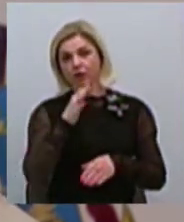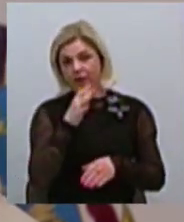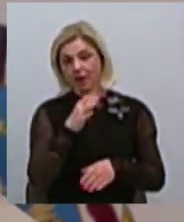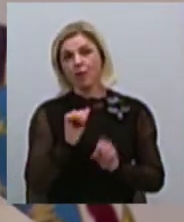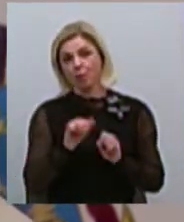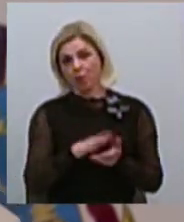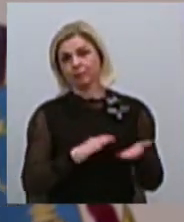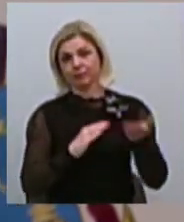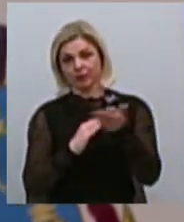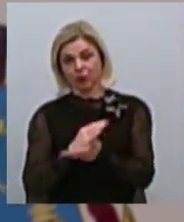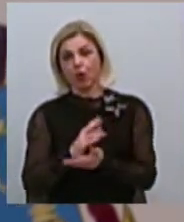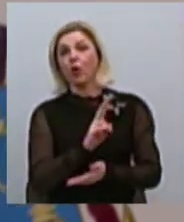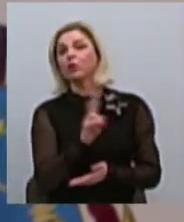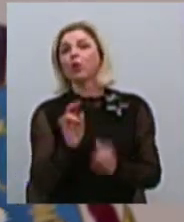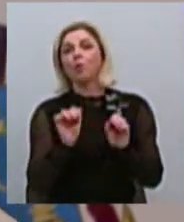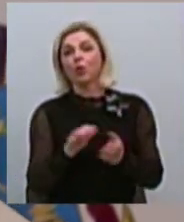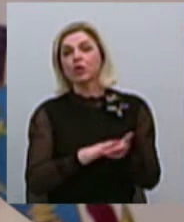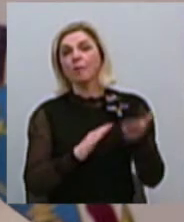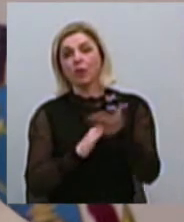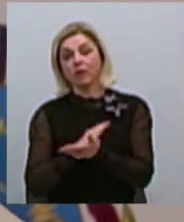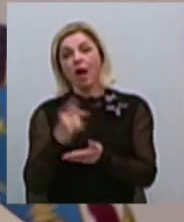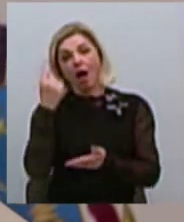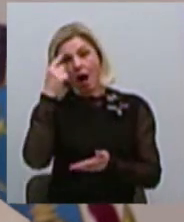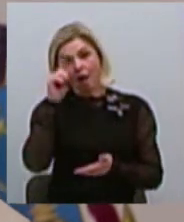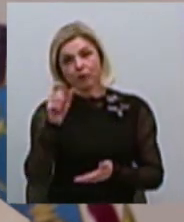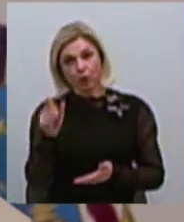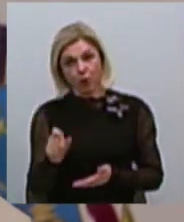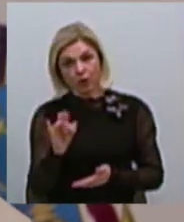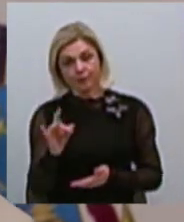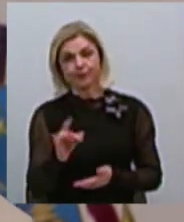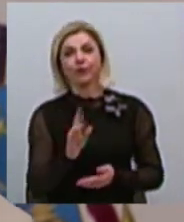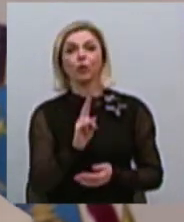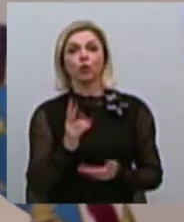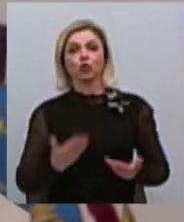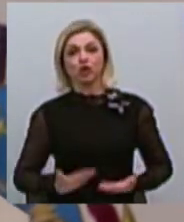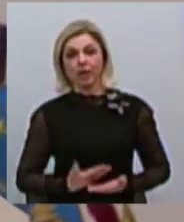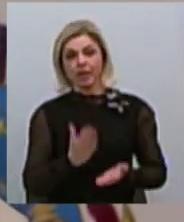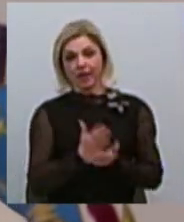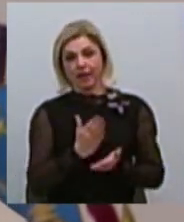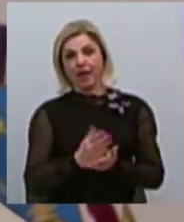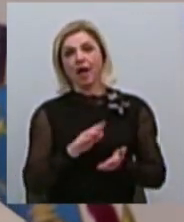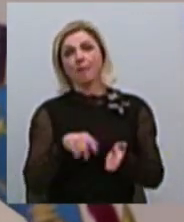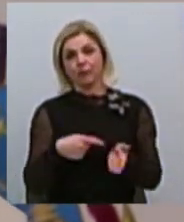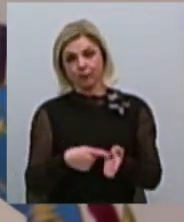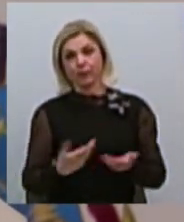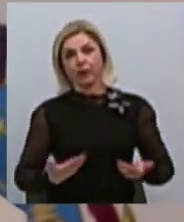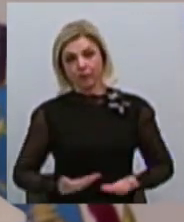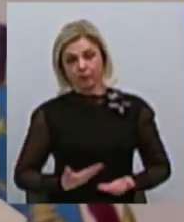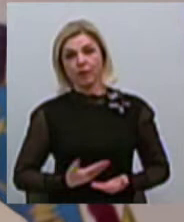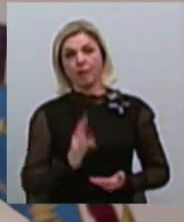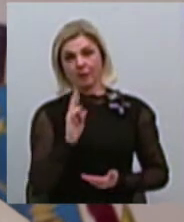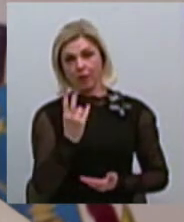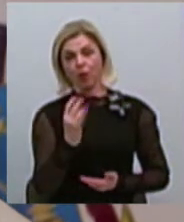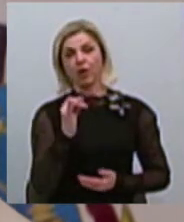проєкт. Тож може подати проєкт. Це автор, який є мешканцем міста і вік його від